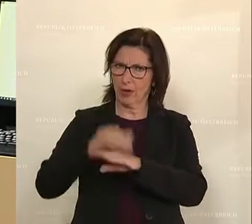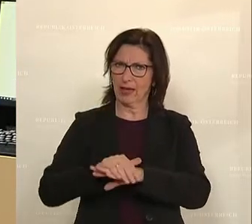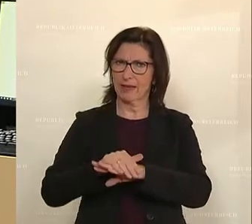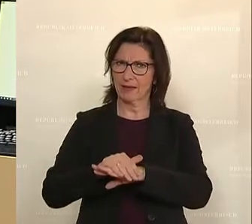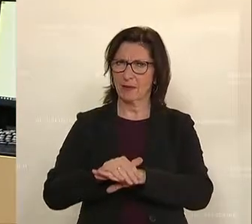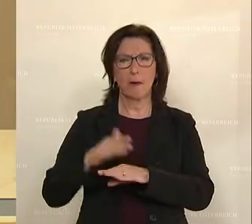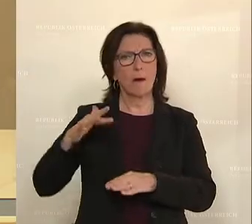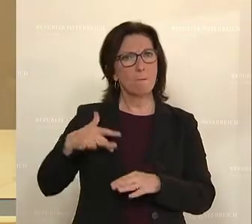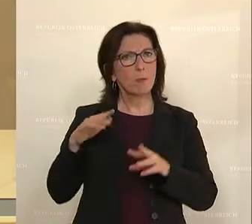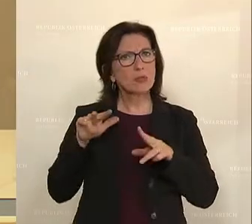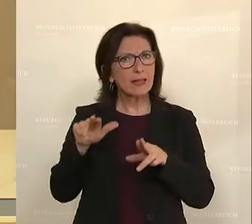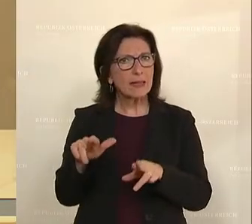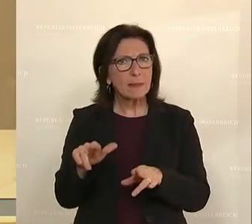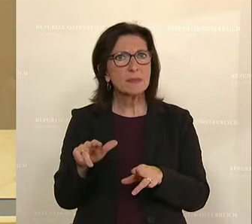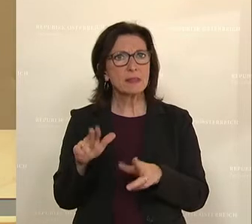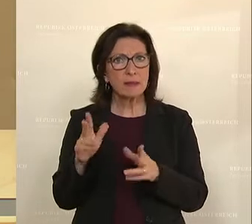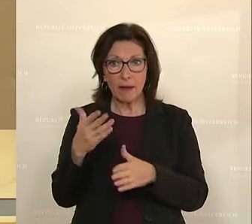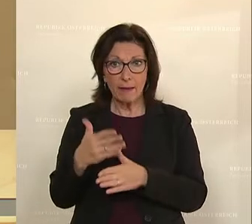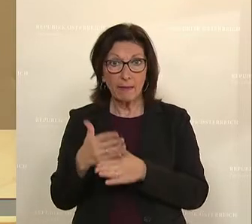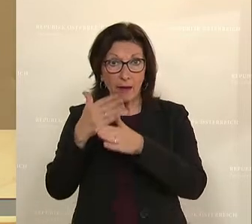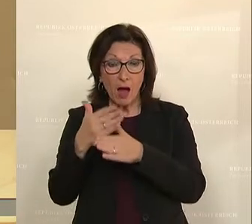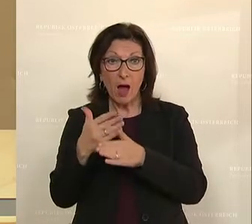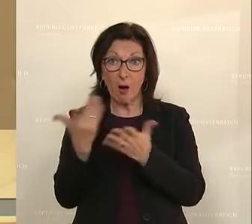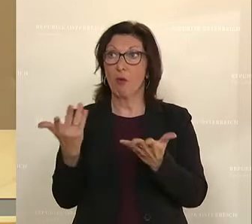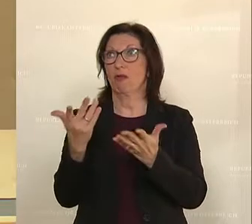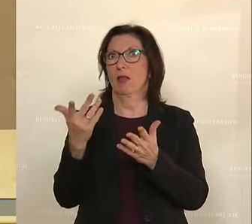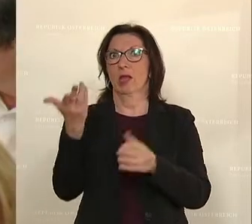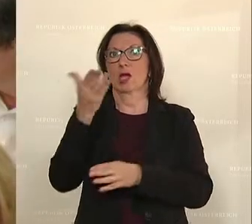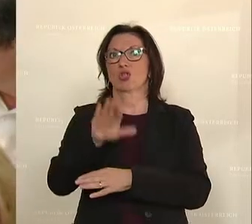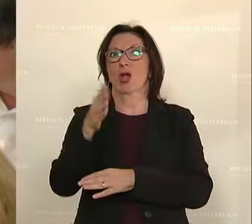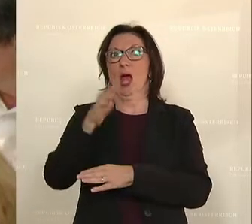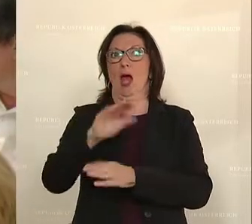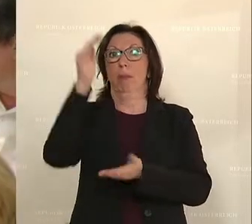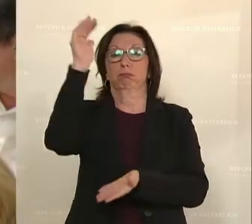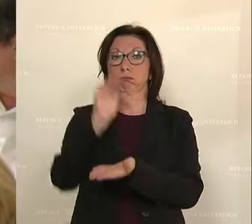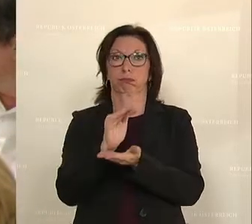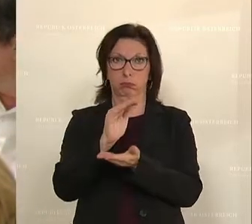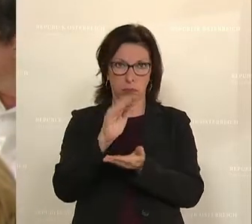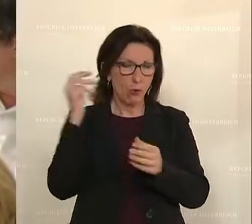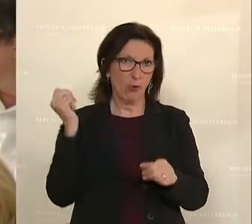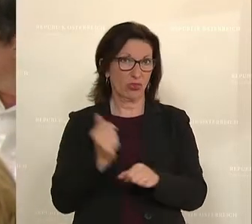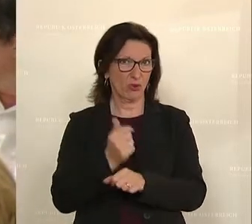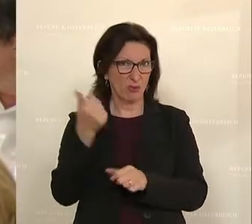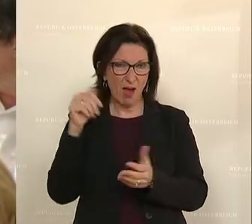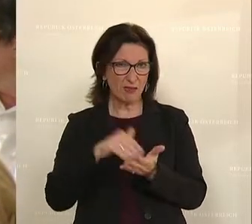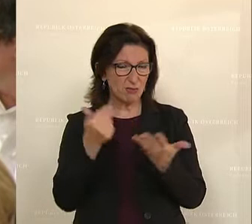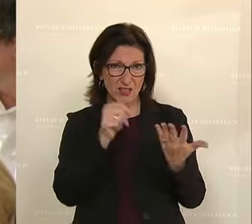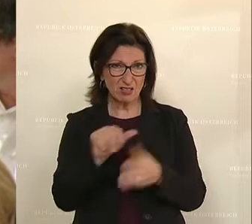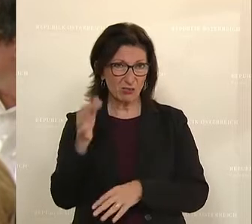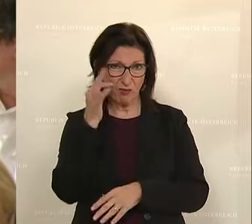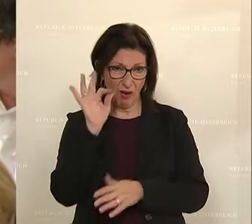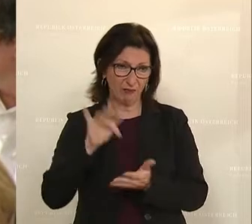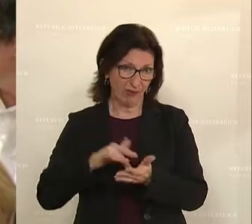Brustkrebs wesentlich zur Senkung der Mortalität beigetragen. Und doch starben jährlich 1.600 Frauen an dieser Krankheit.